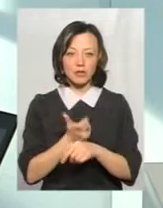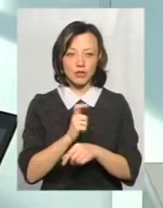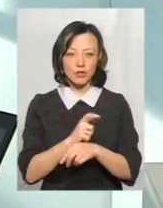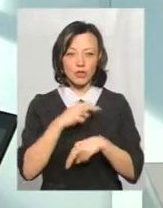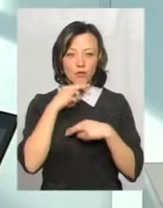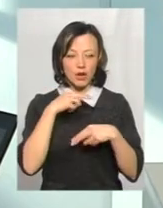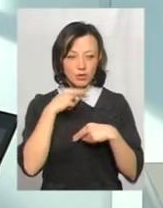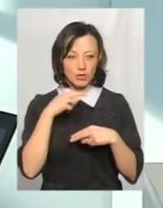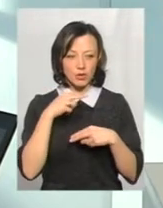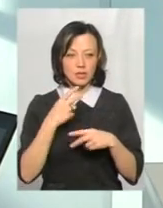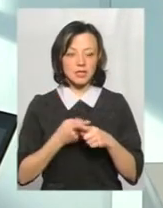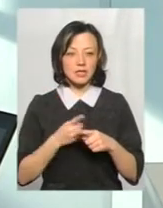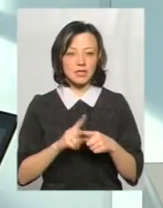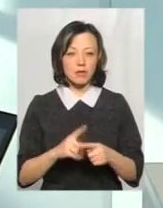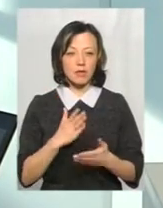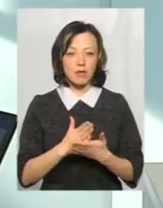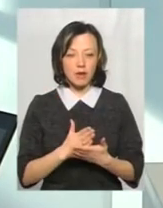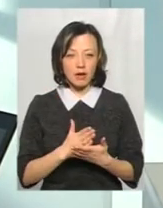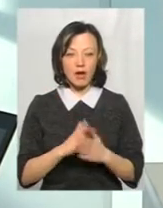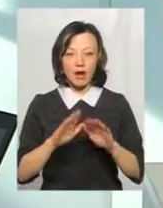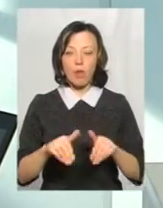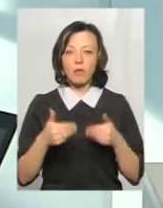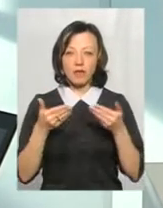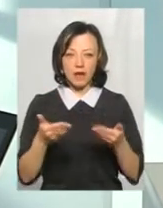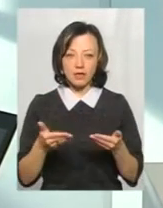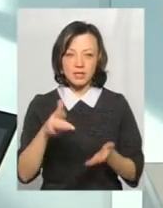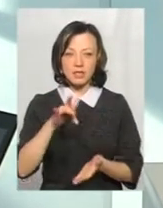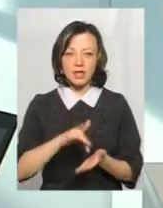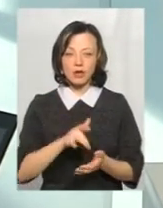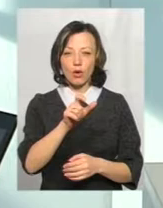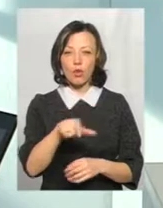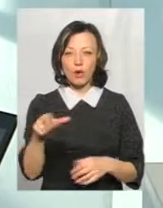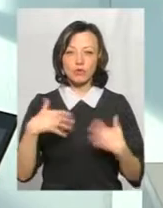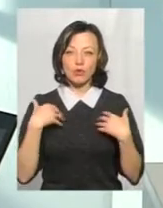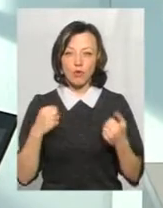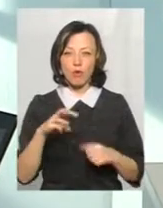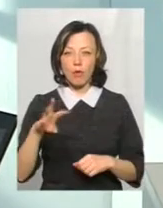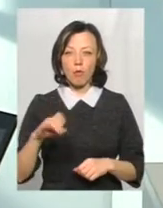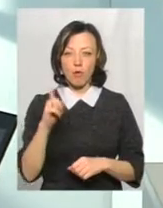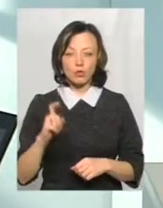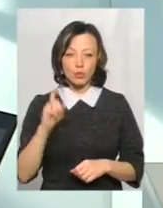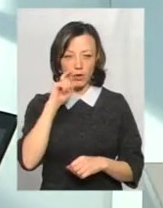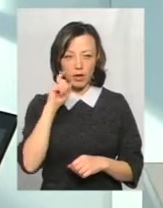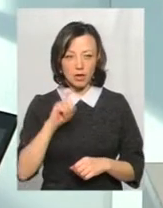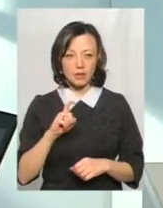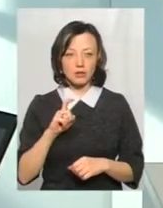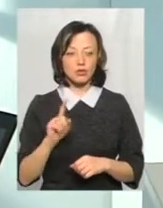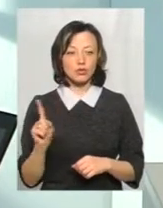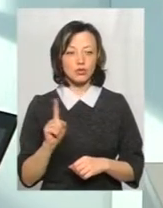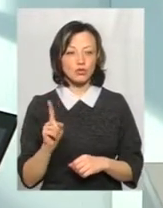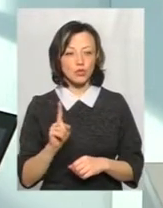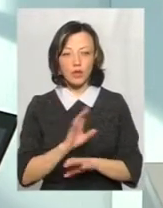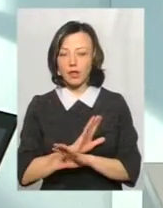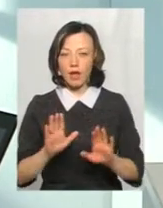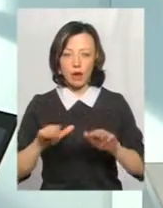уважно. Це мається на увазі, це рекомендації Центру громадського здоров'я МОЗ України, що не